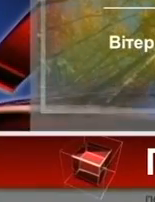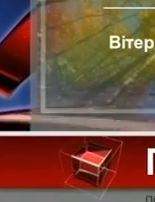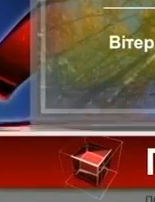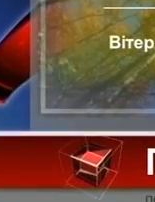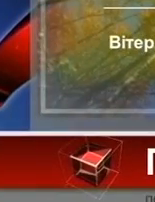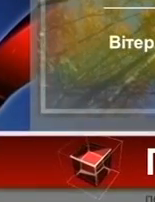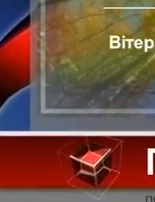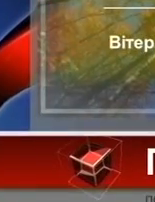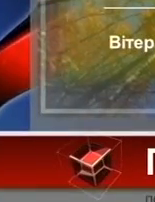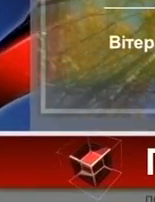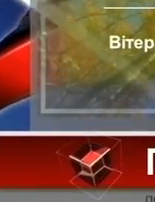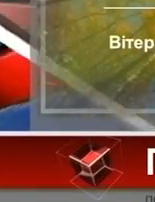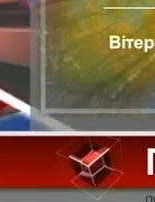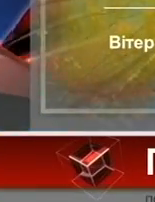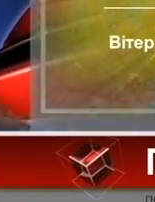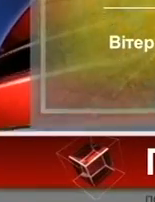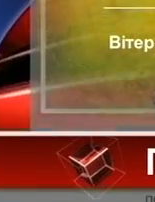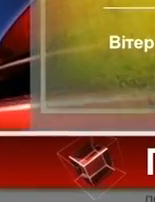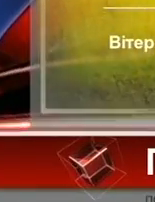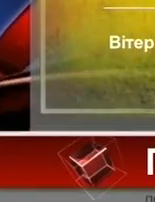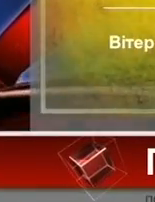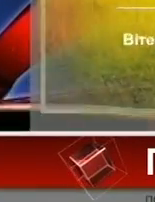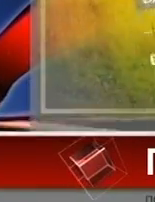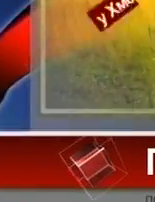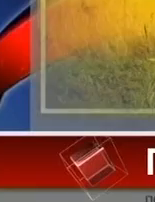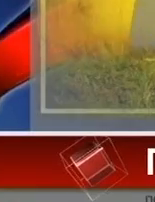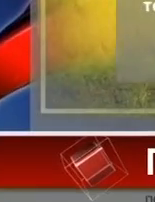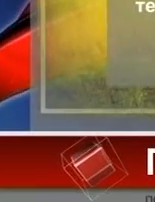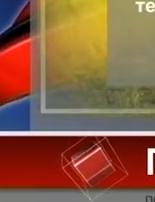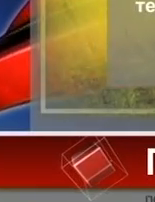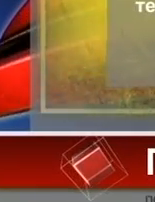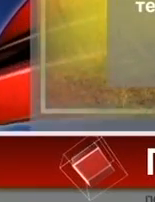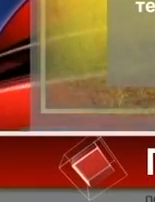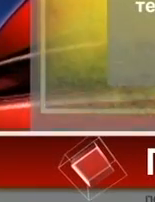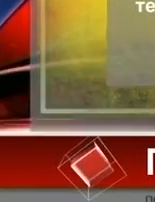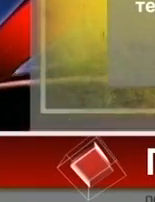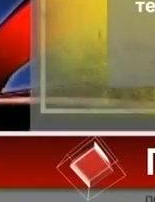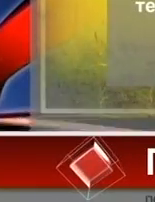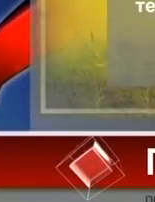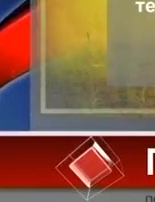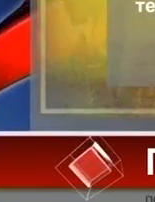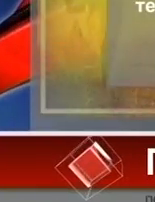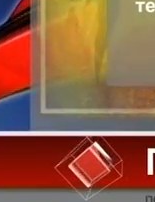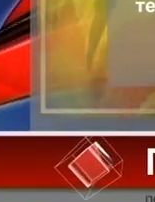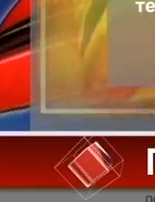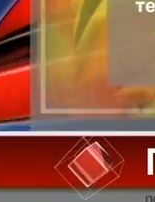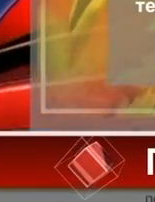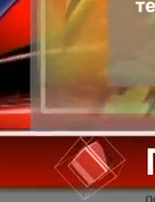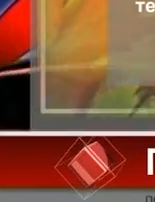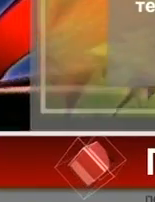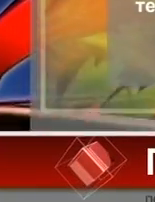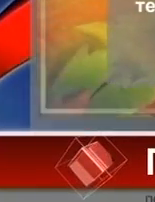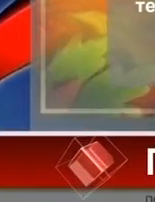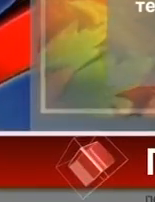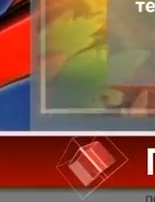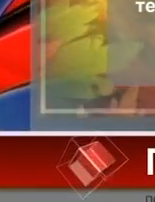нічна температура передбачається близько нуля, денна в межах 6-8 градусів тепла. У наступні 4 доби метеорологи опадів не обіцяють, температура